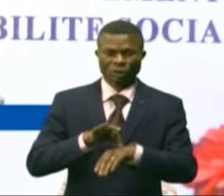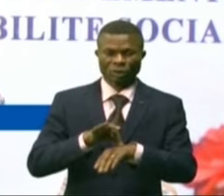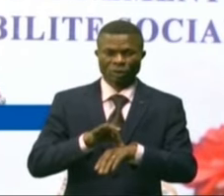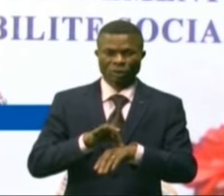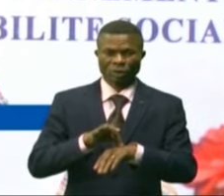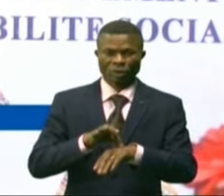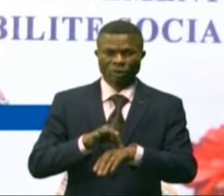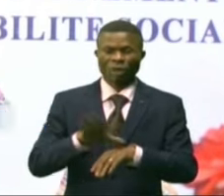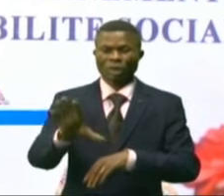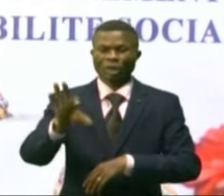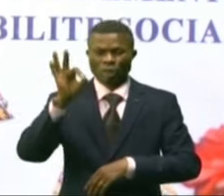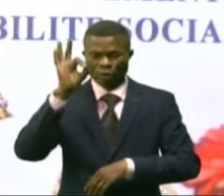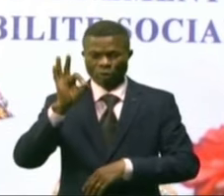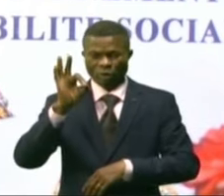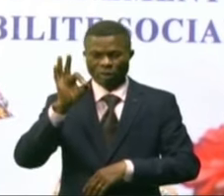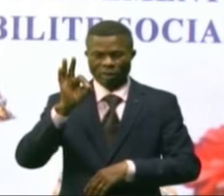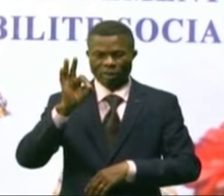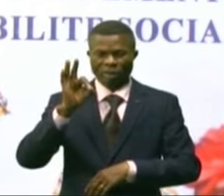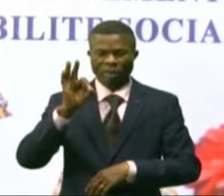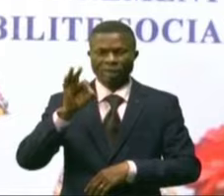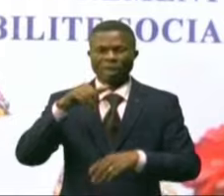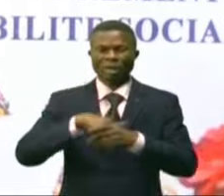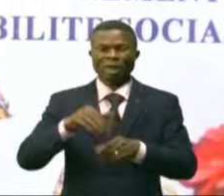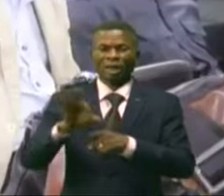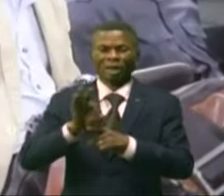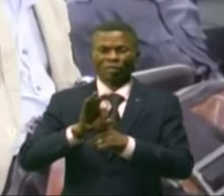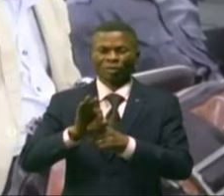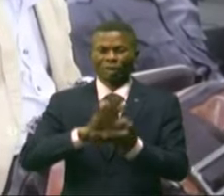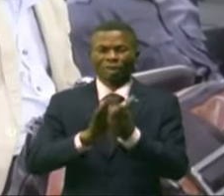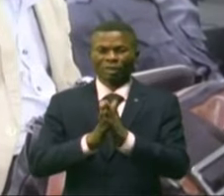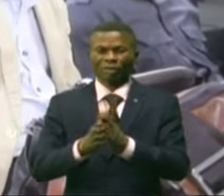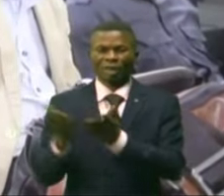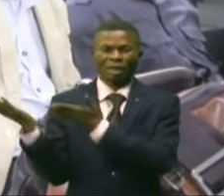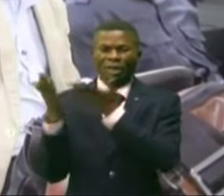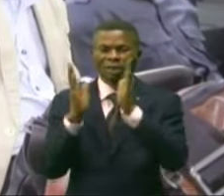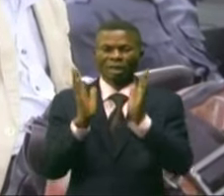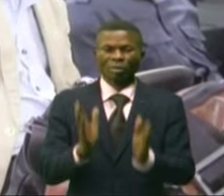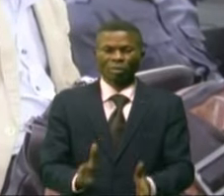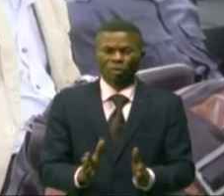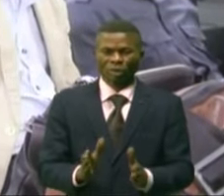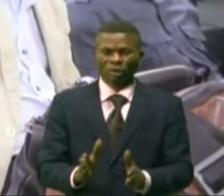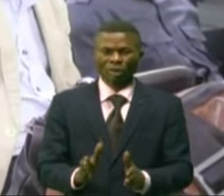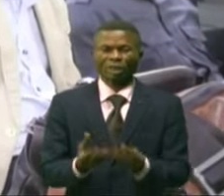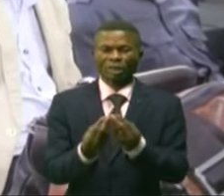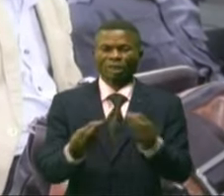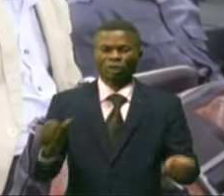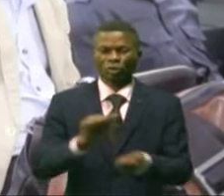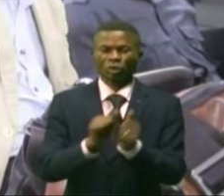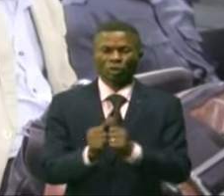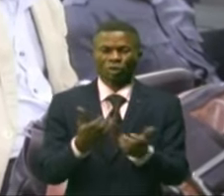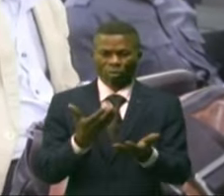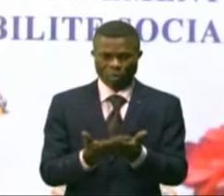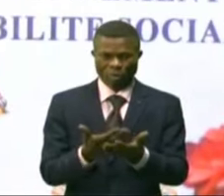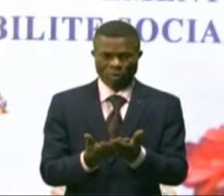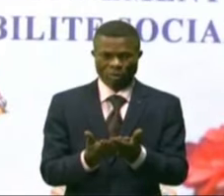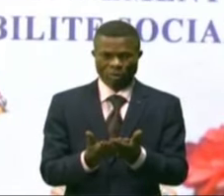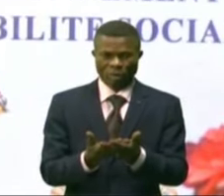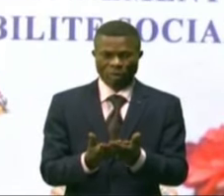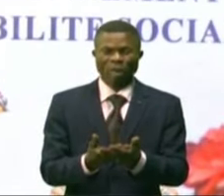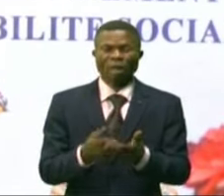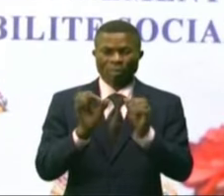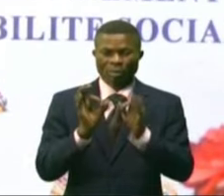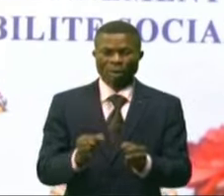'être les constructeurs parce que c'est vous ici qui allez construire cet outil qui va servir pour qu'enfin